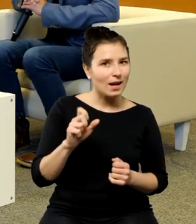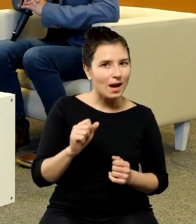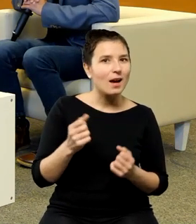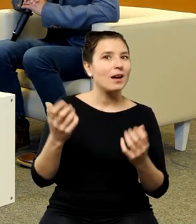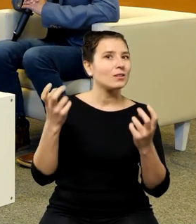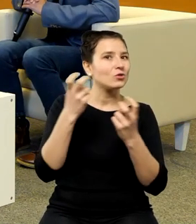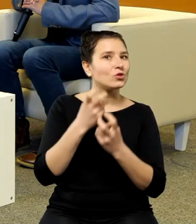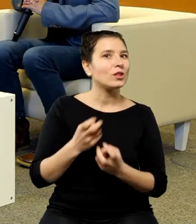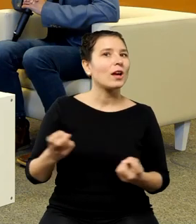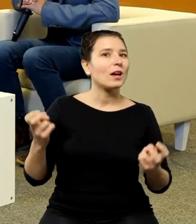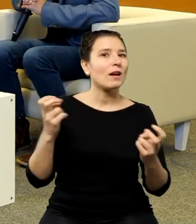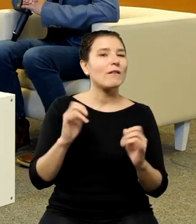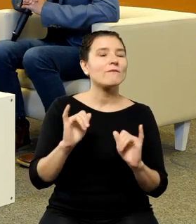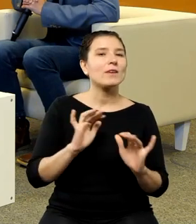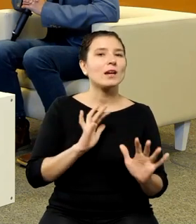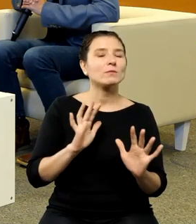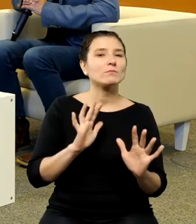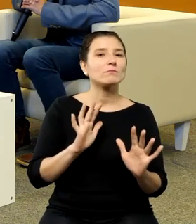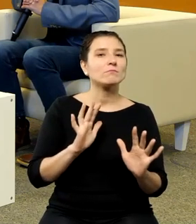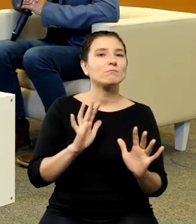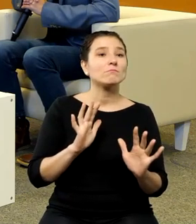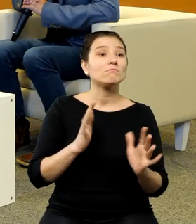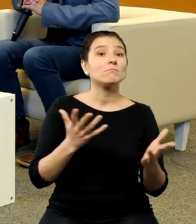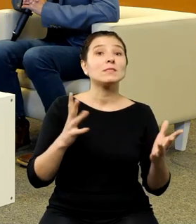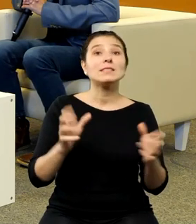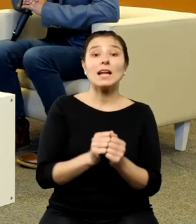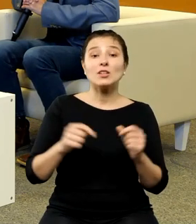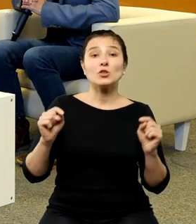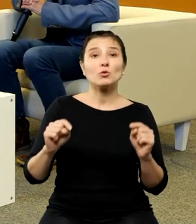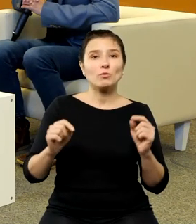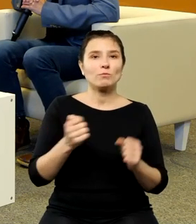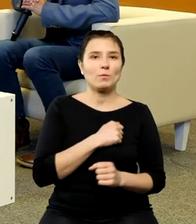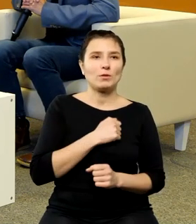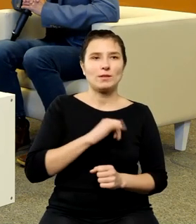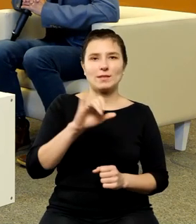dotarł do tej biblioteki Jagiellońskiej dziękuję